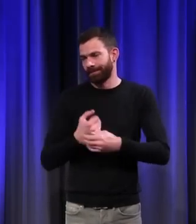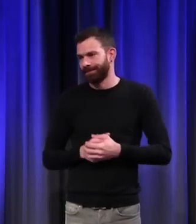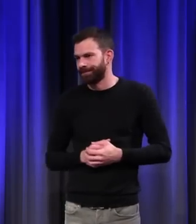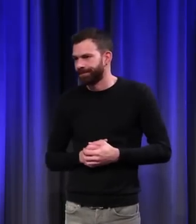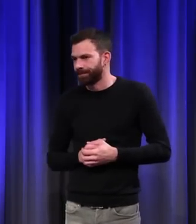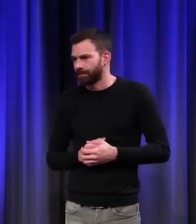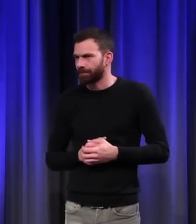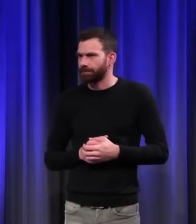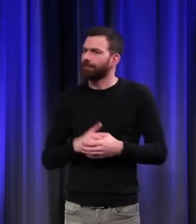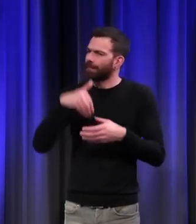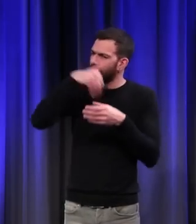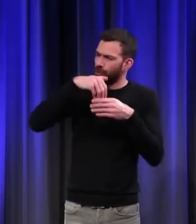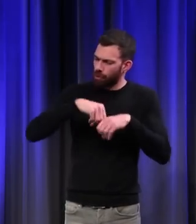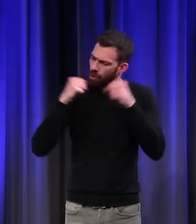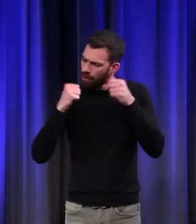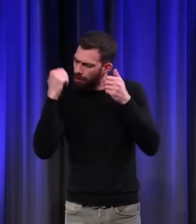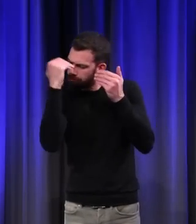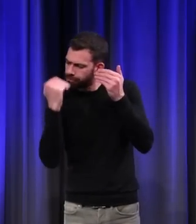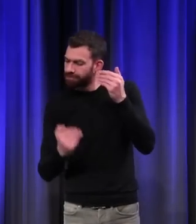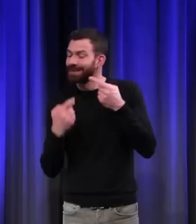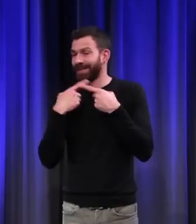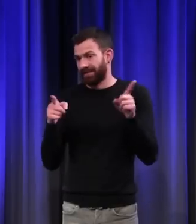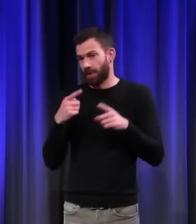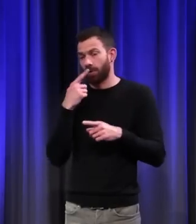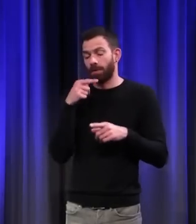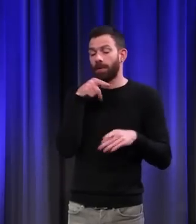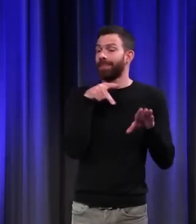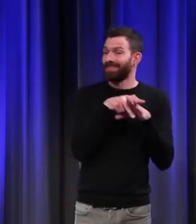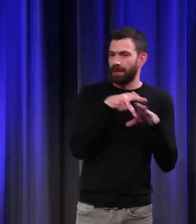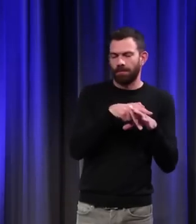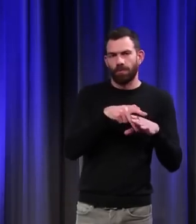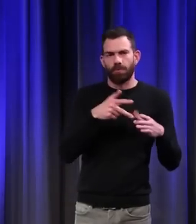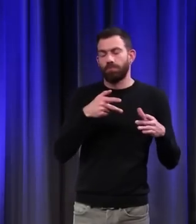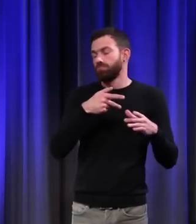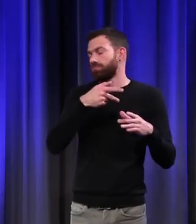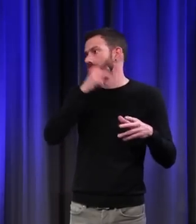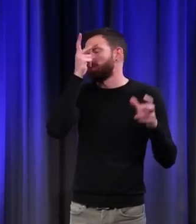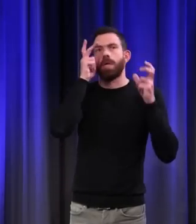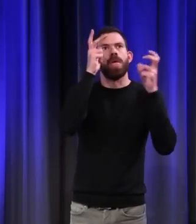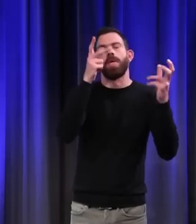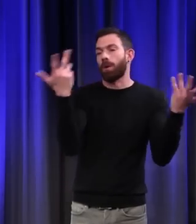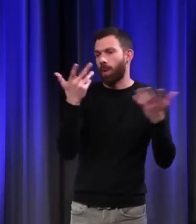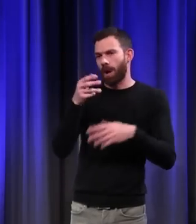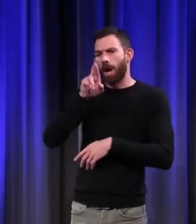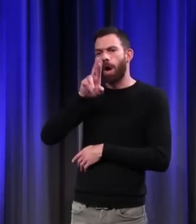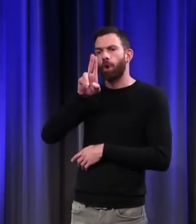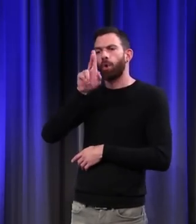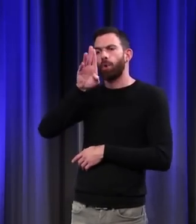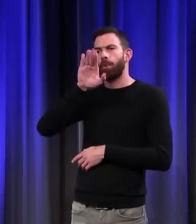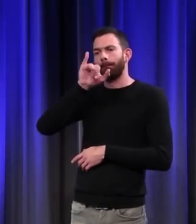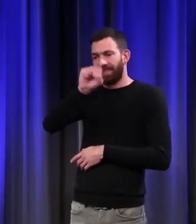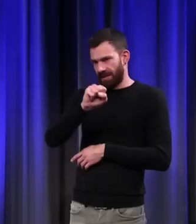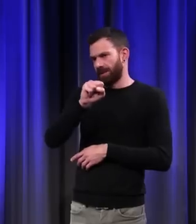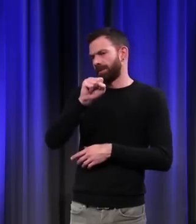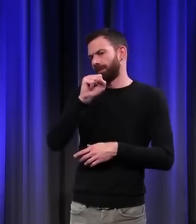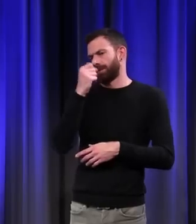Avec des hiérarchies qui changent. Pendant le Haut Moyen-Âge, on aime, la plus admirée, c'est le rubis. Puis, au Moyen